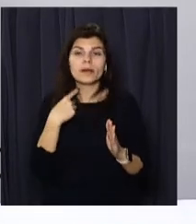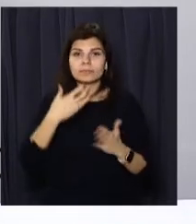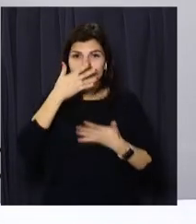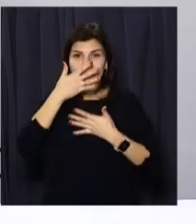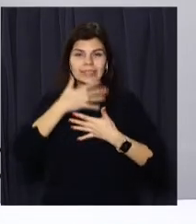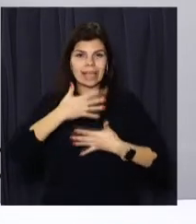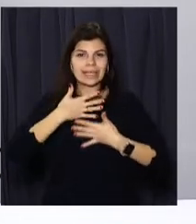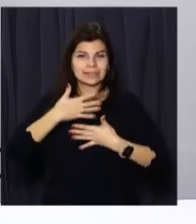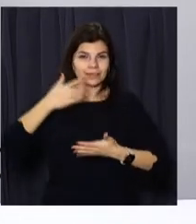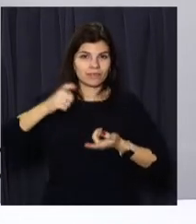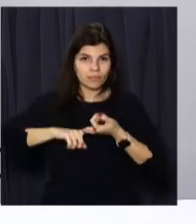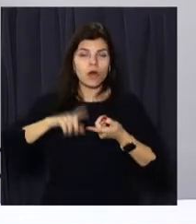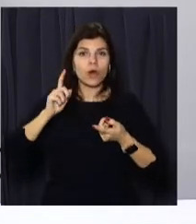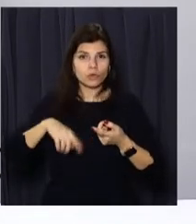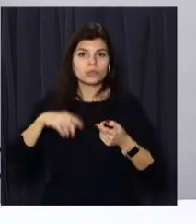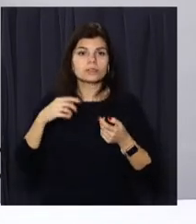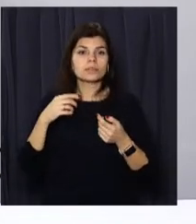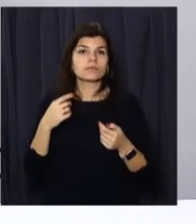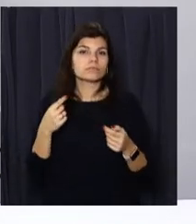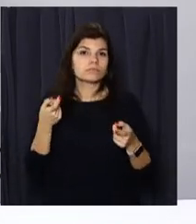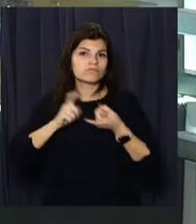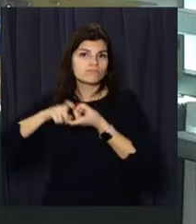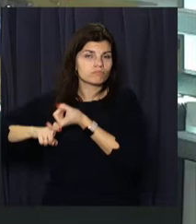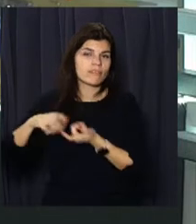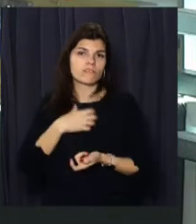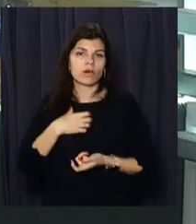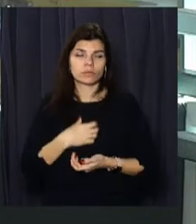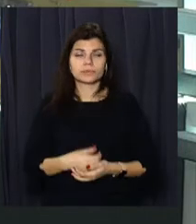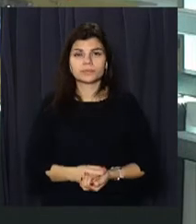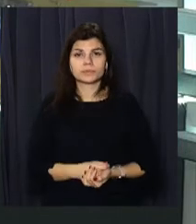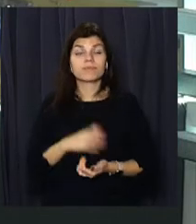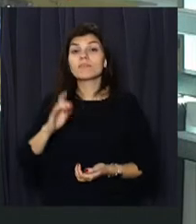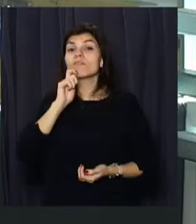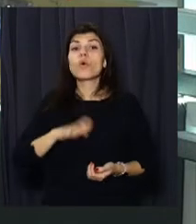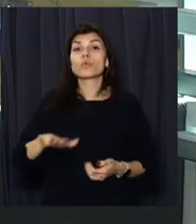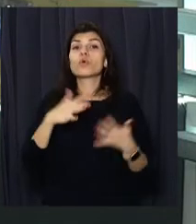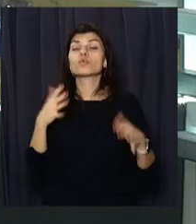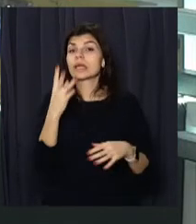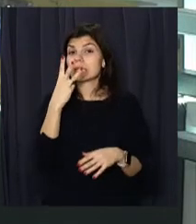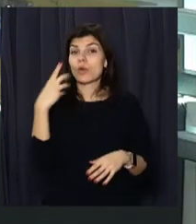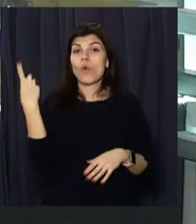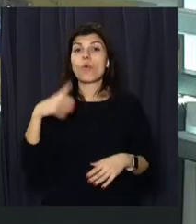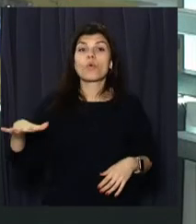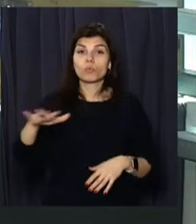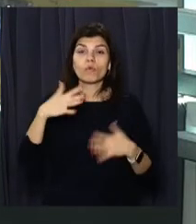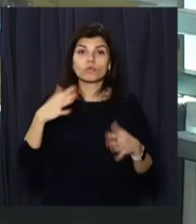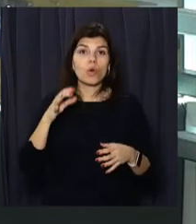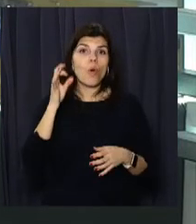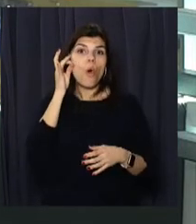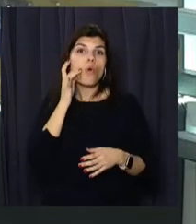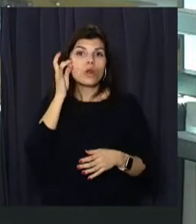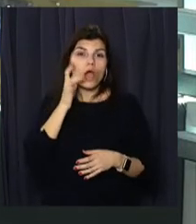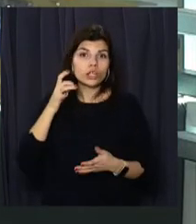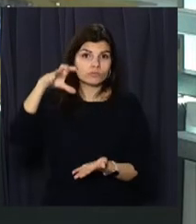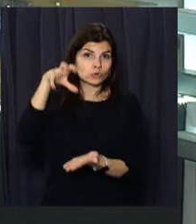був ще високопотоковий централізований кисень. В Україні вже три області знов у помаранчевій зоні